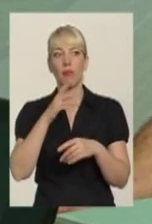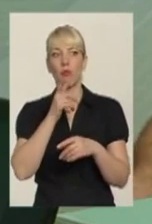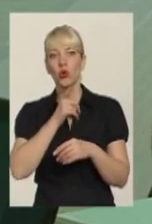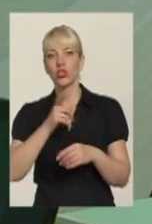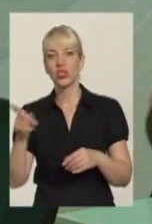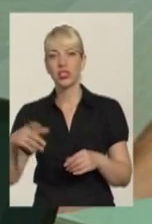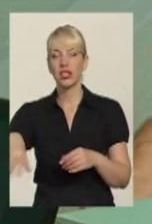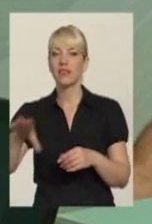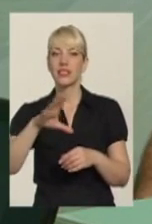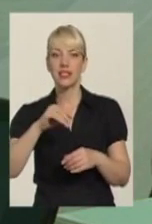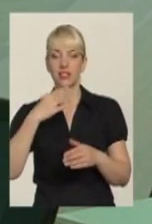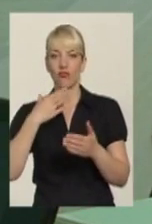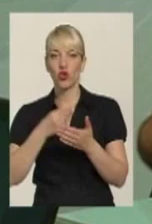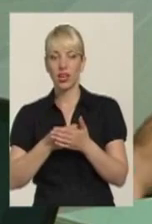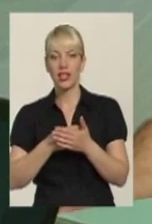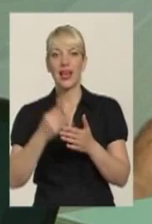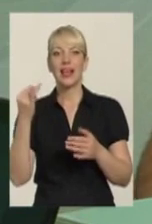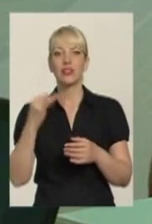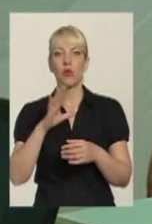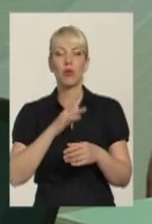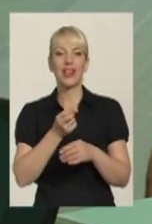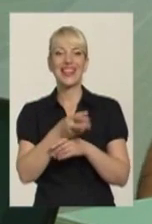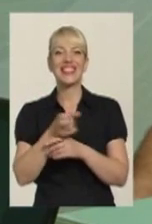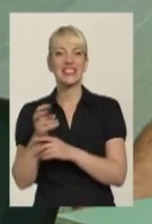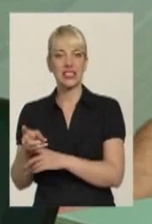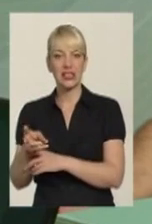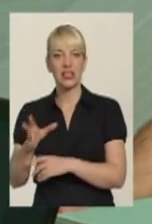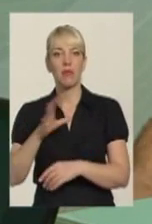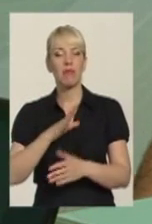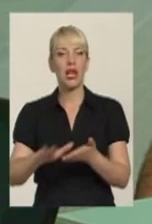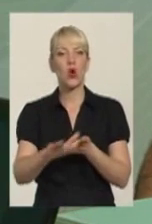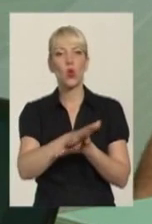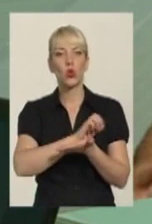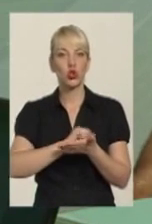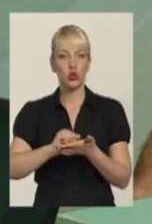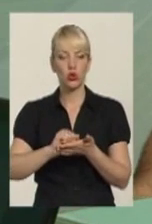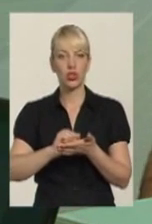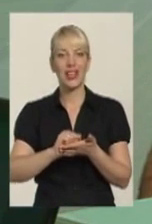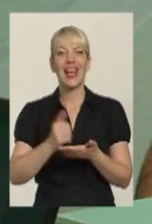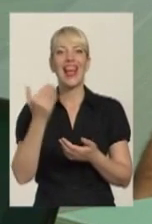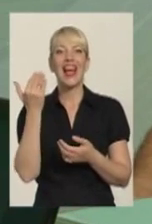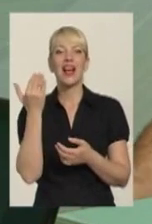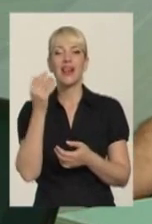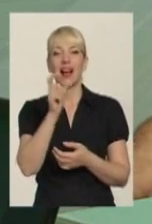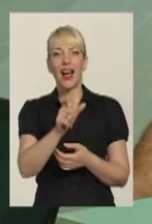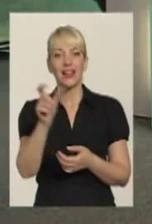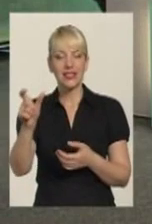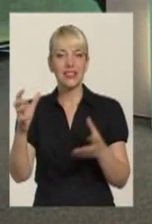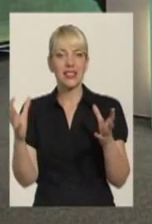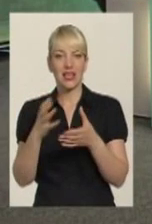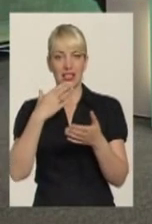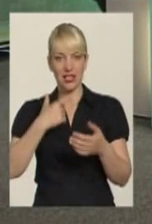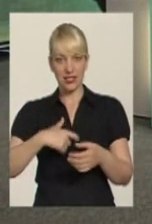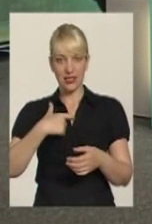своїй історії були згнаними, були унічтоженими, і їм приходилось збереження себе, збереження свою